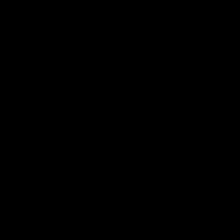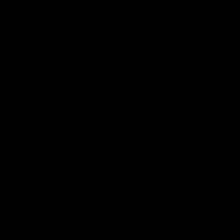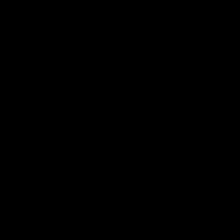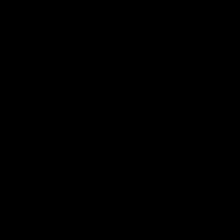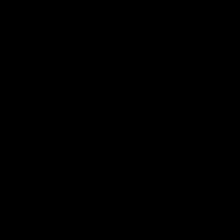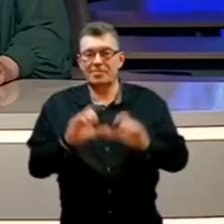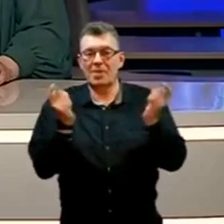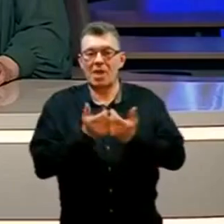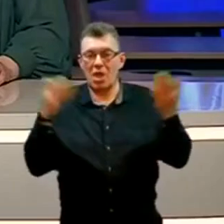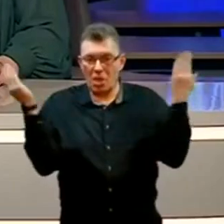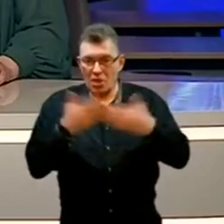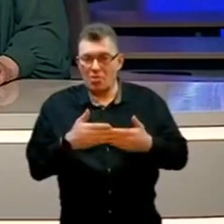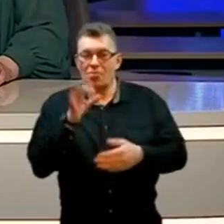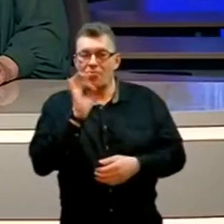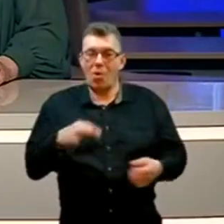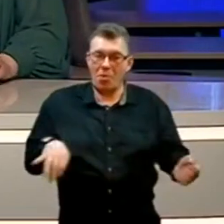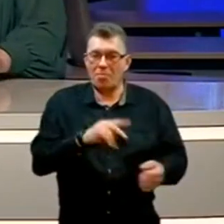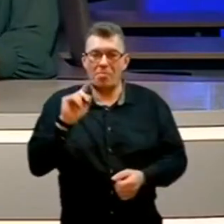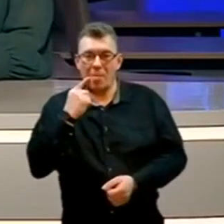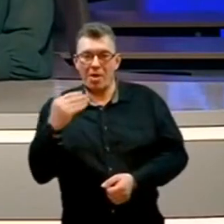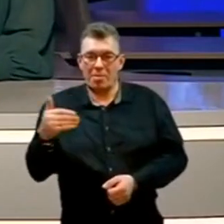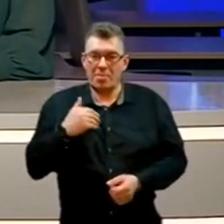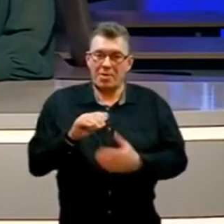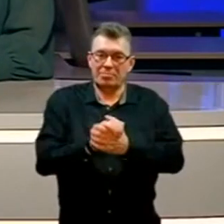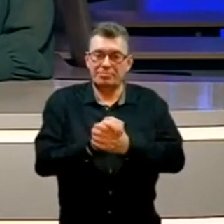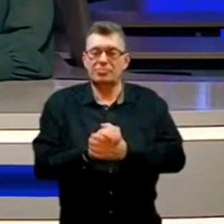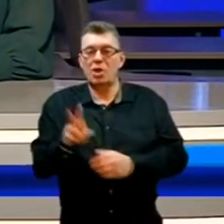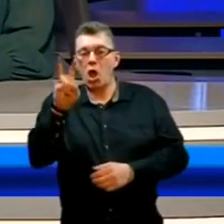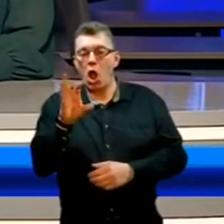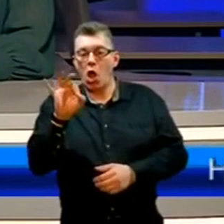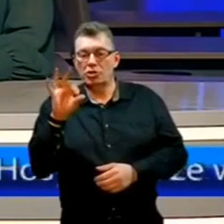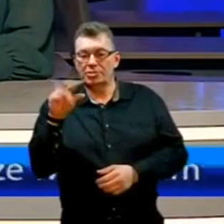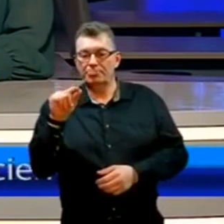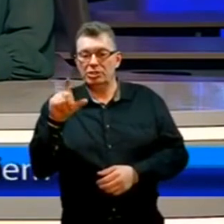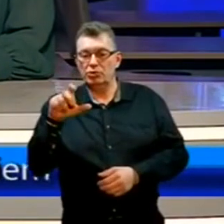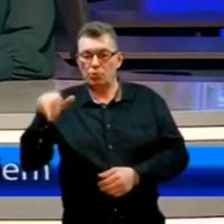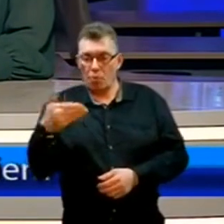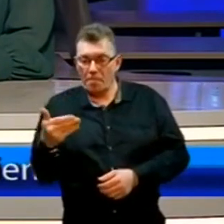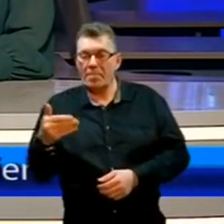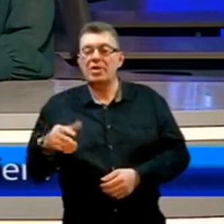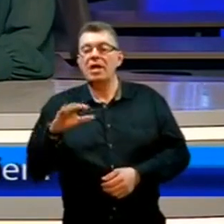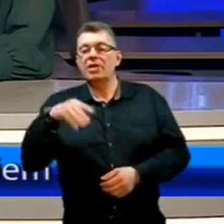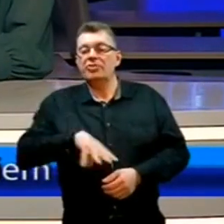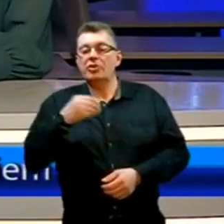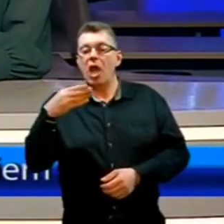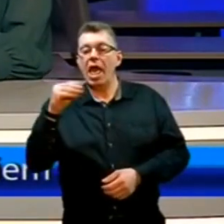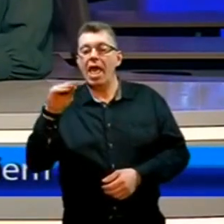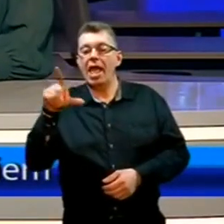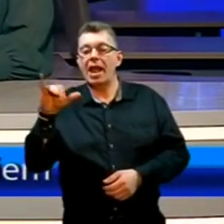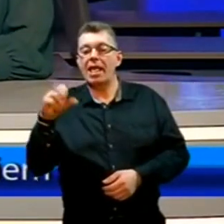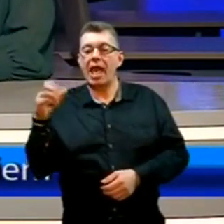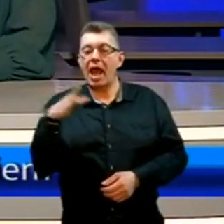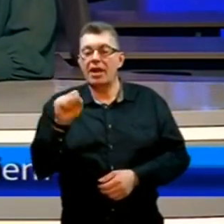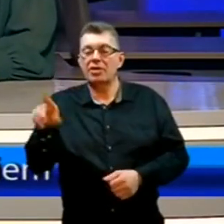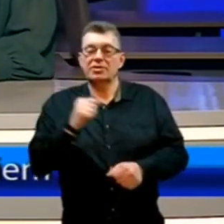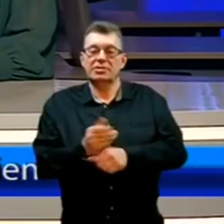Całą noc przy dobrej muzyce bawili się przyjaciele hospicjum proroka Eliasza. Bal charytatywny co roku jest ważnym wsparciem